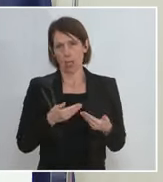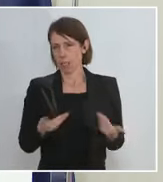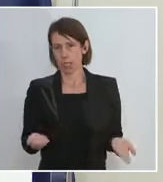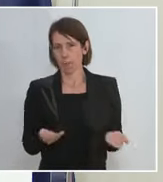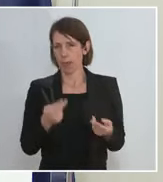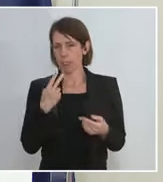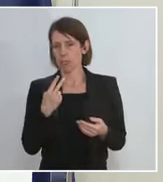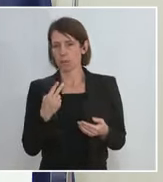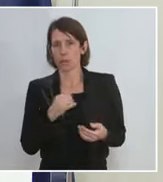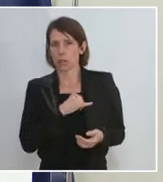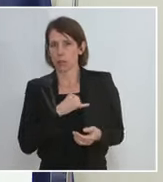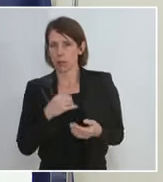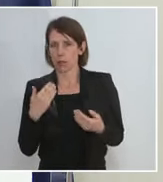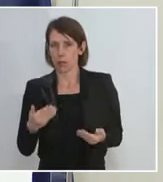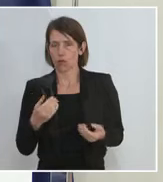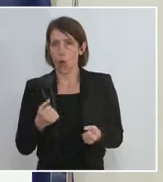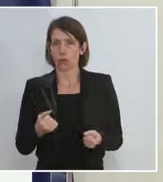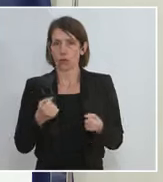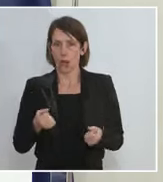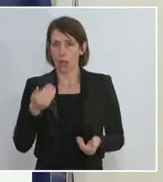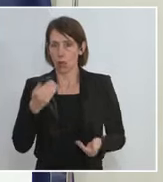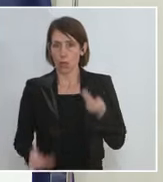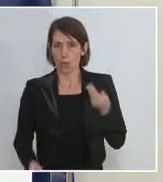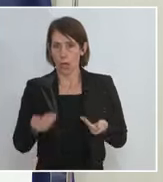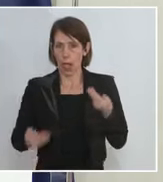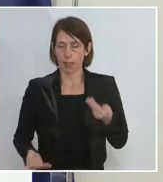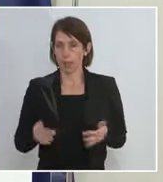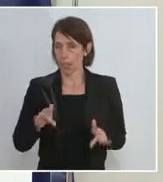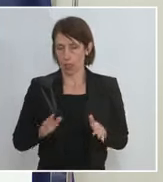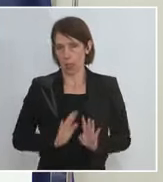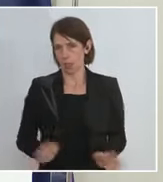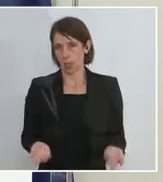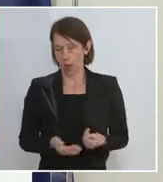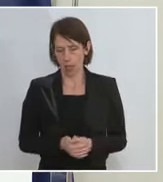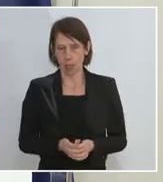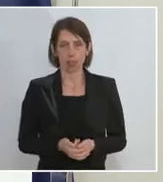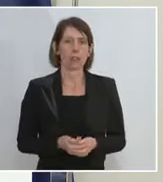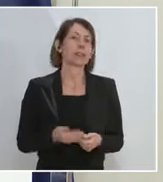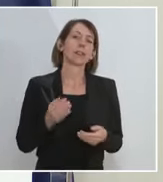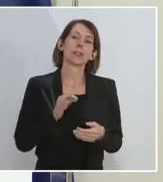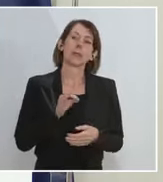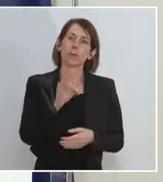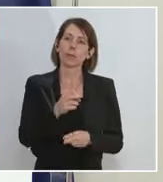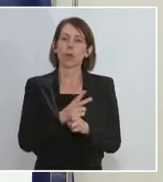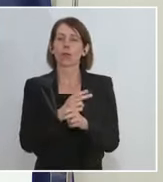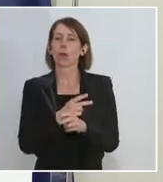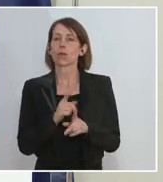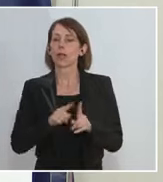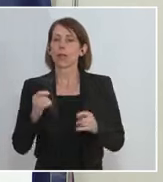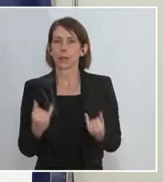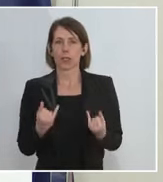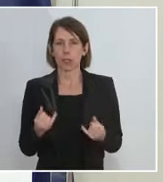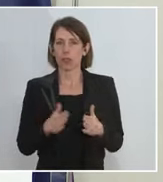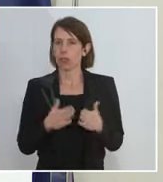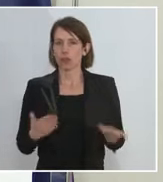ein Interesse an so einer großen Ungleichheit haben kann. Für Österreich ist bisher kein Schaden